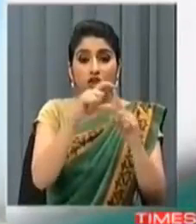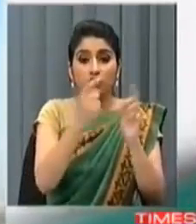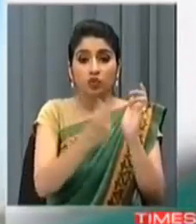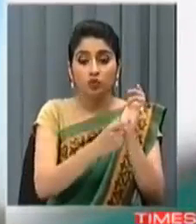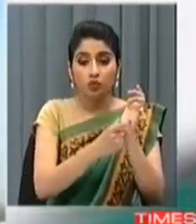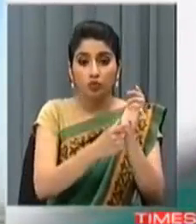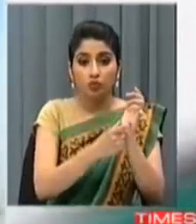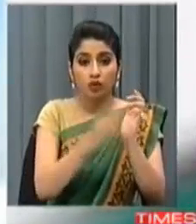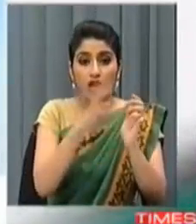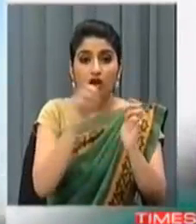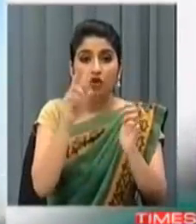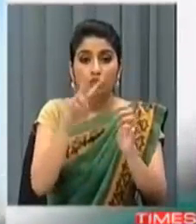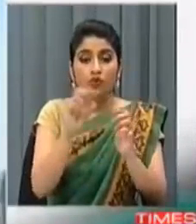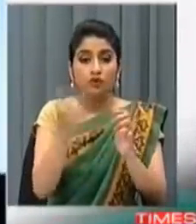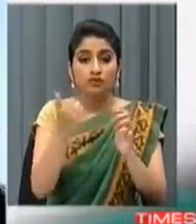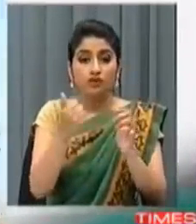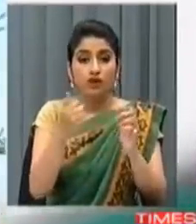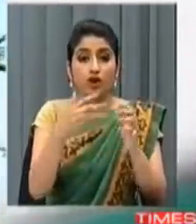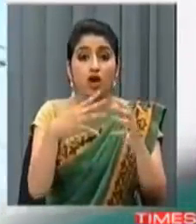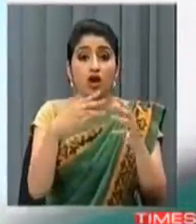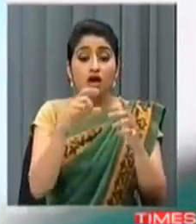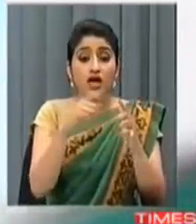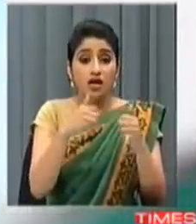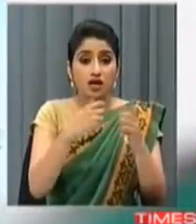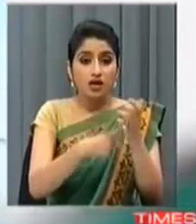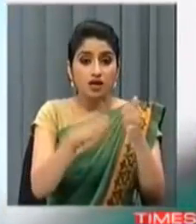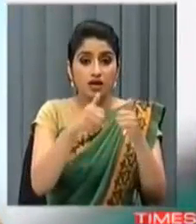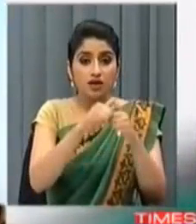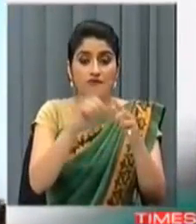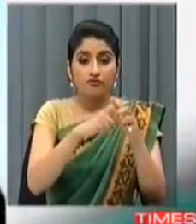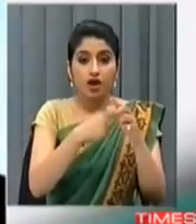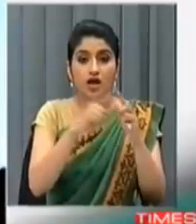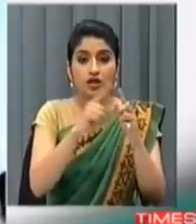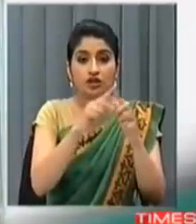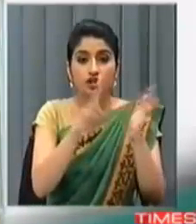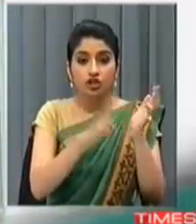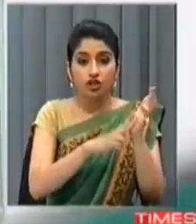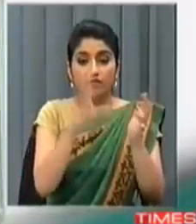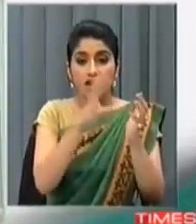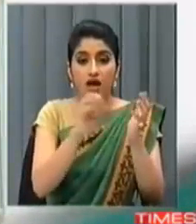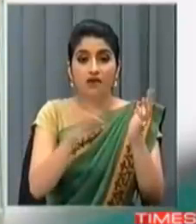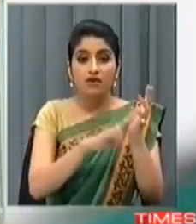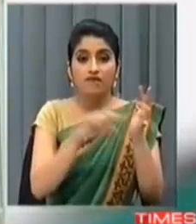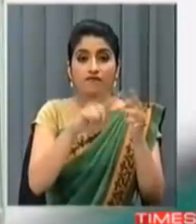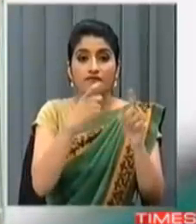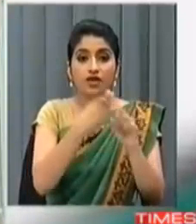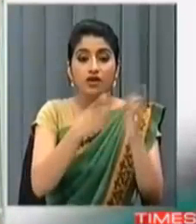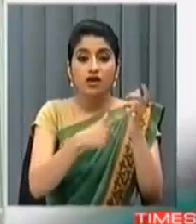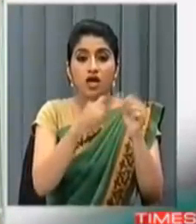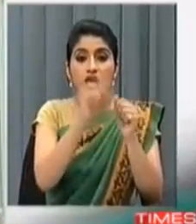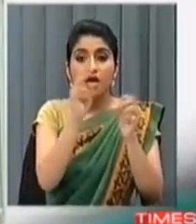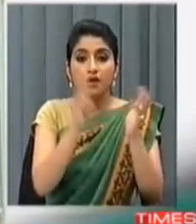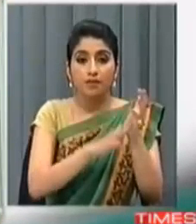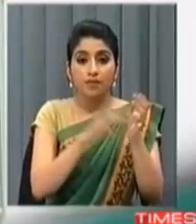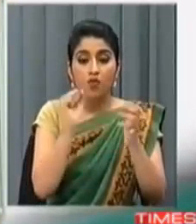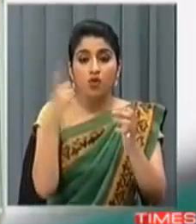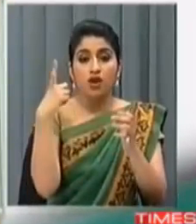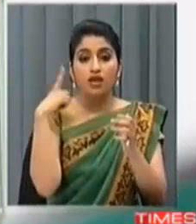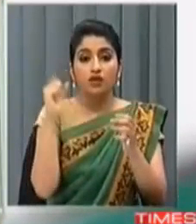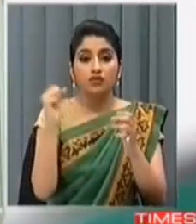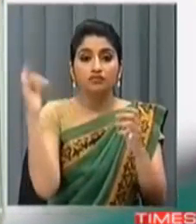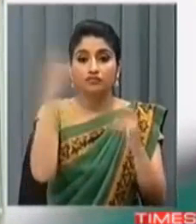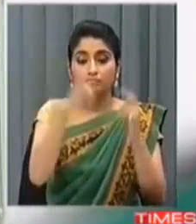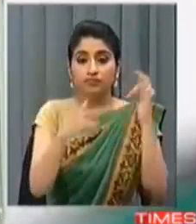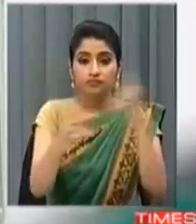हेलिकॉप्टरों में कमान है विंग कमानडर राजी दोबाल और विंग कमानडर विक्रम रागवन के हाथों में यह समारों में संचार को